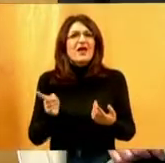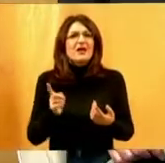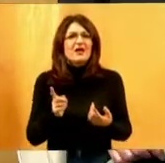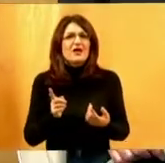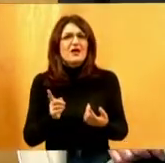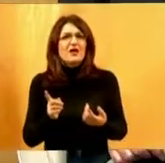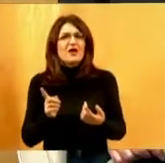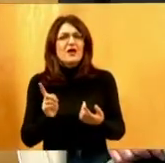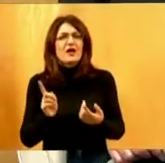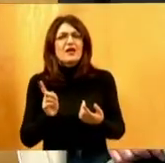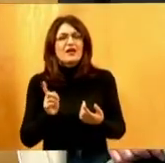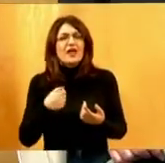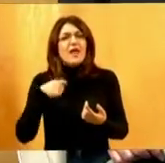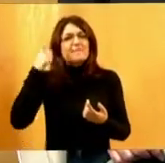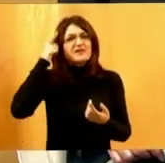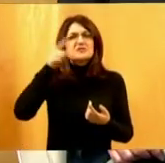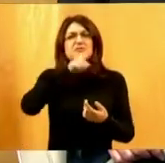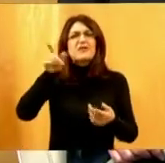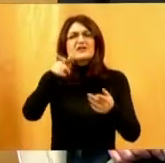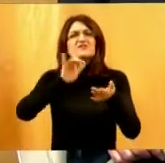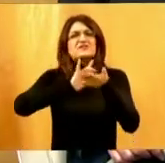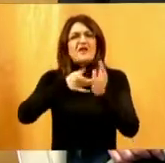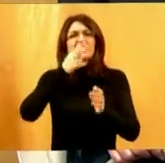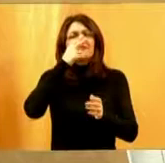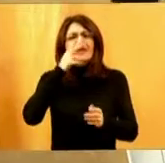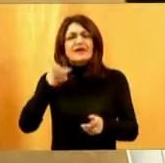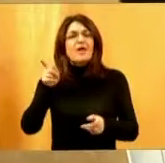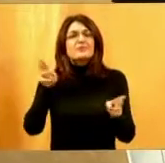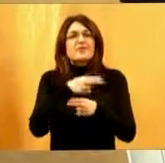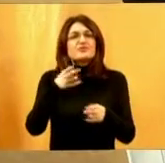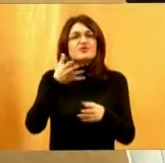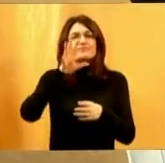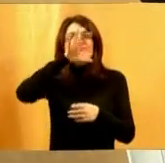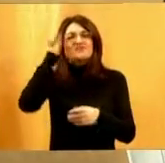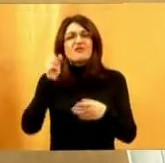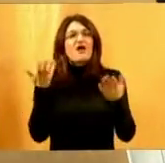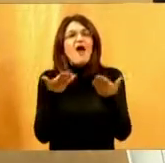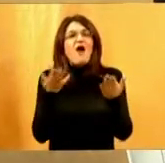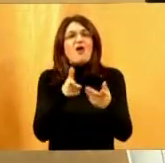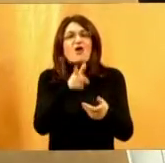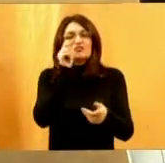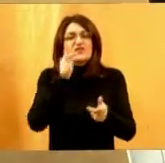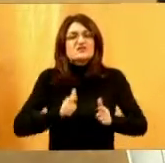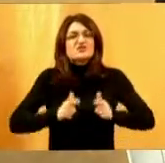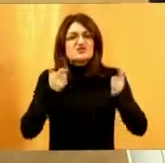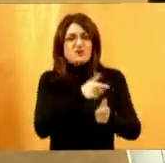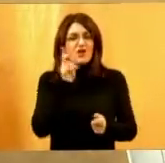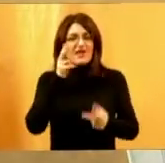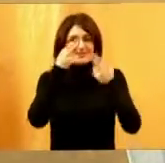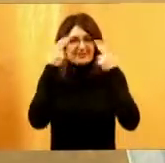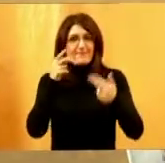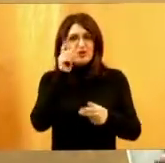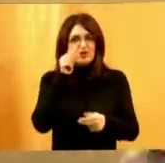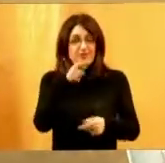ništa. Ja se obraćam onima koji misle da sve vide i to će nije. njima Oni sada ne mogu to percipirati. Ali zatvorite svoje okice pa